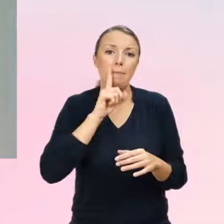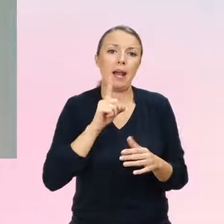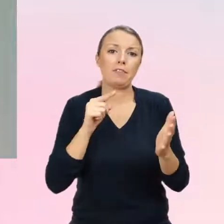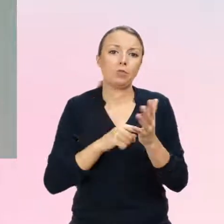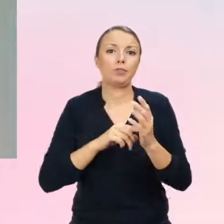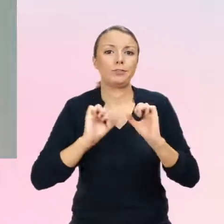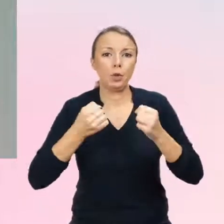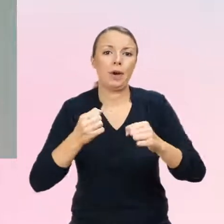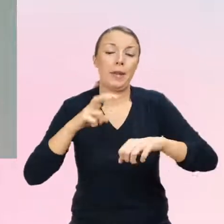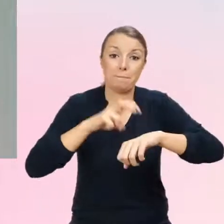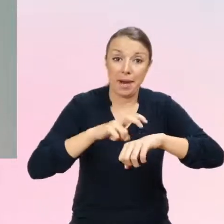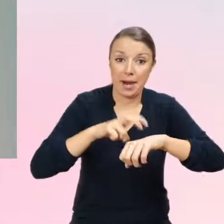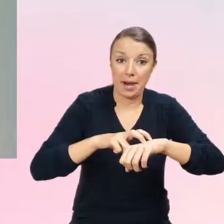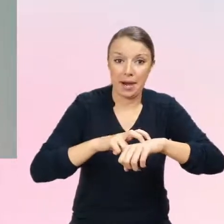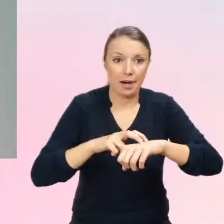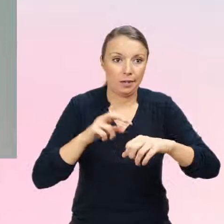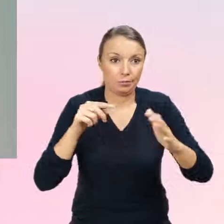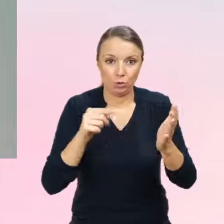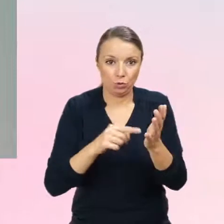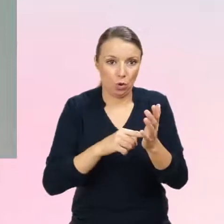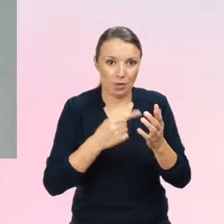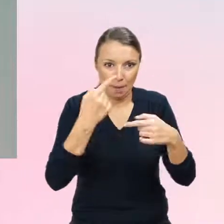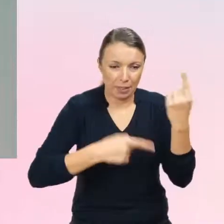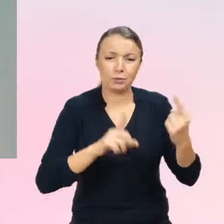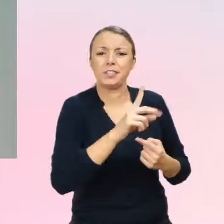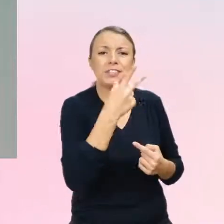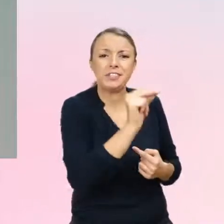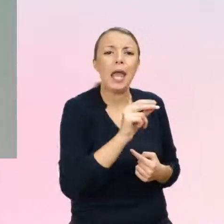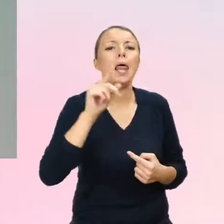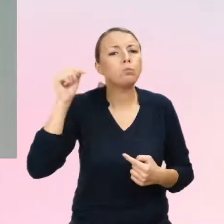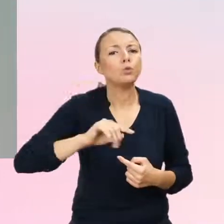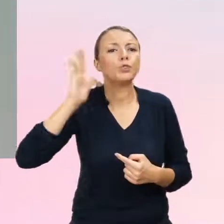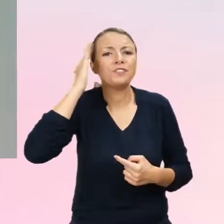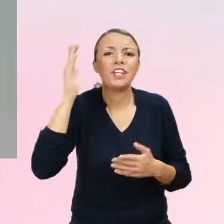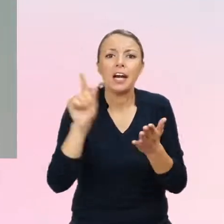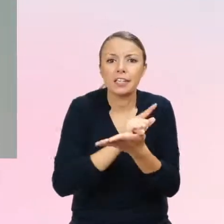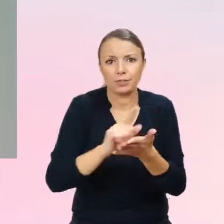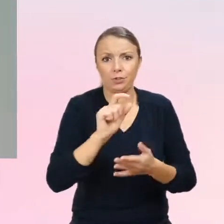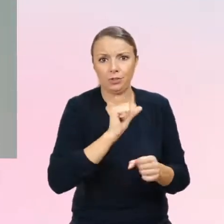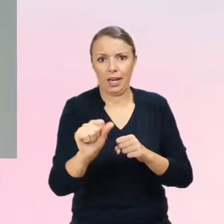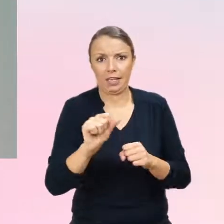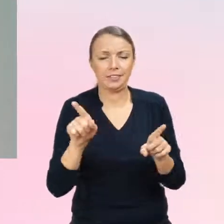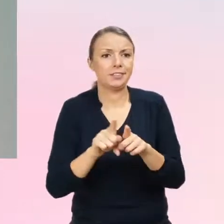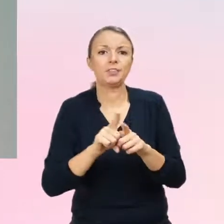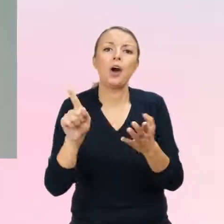jakikolwiek sposób jest niewłaściwe, tylko po prostu trzeba wiedzieć o tym ryzyku i to ryzyko wcześniej i zupełnie jakby